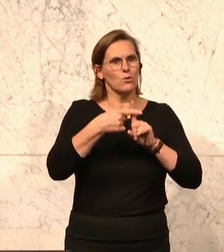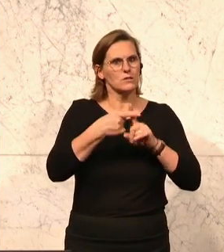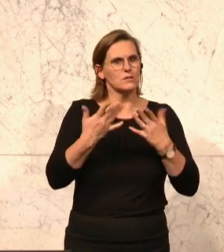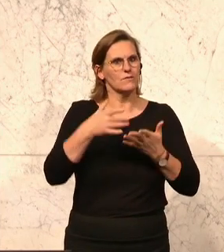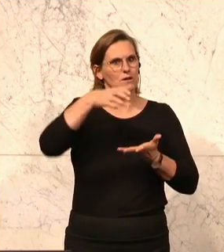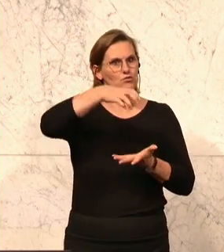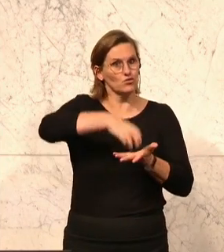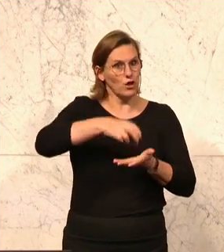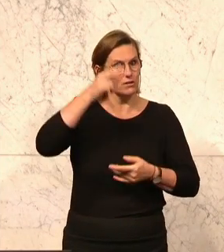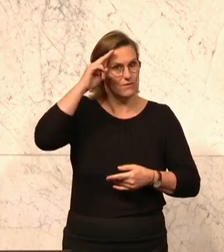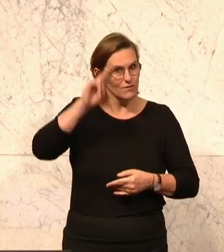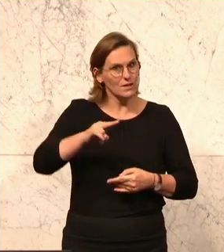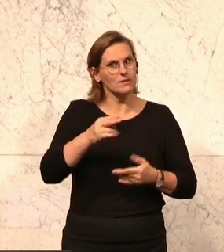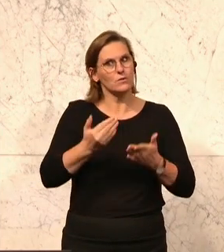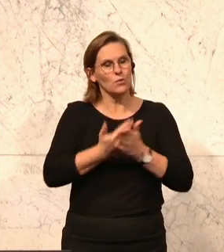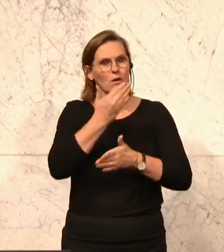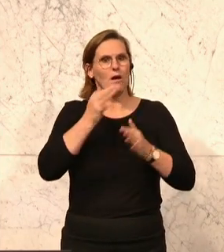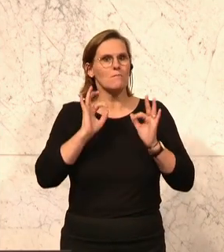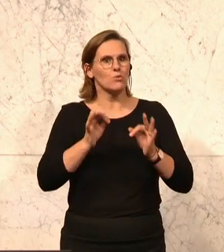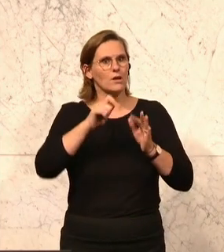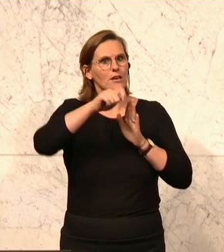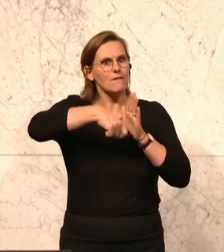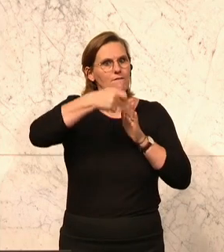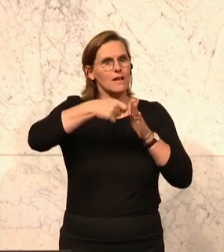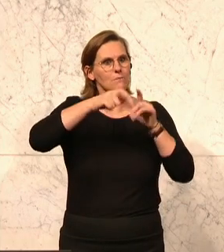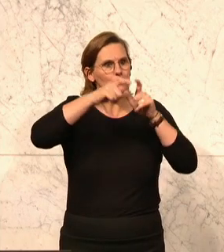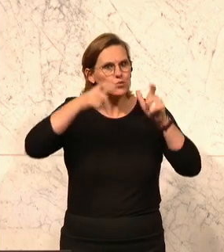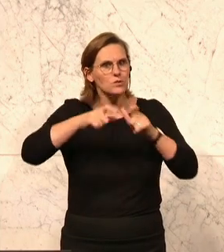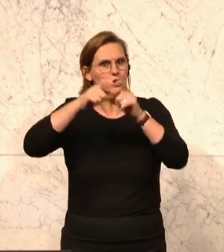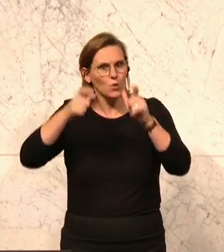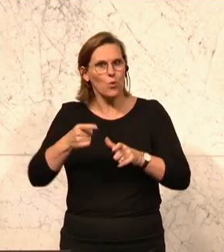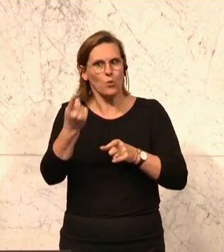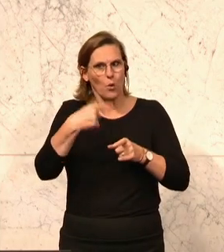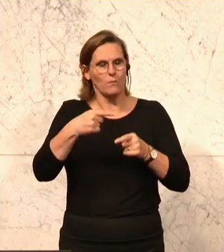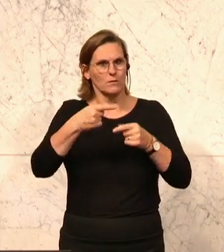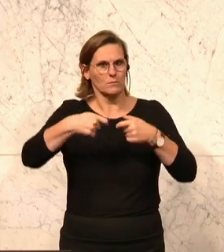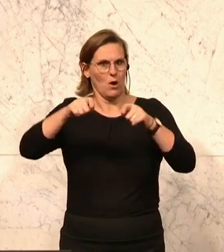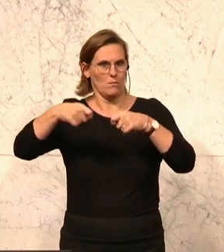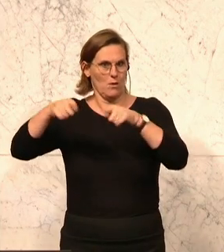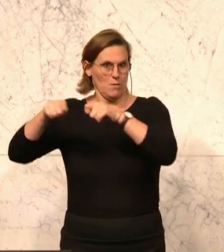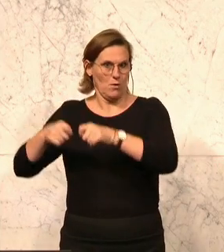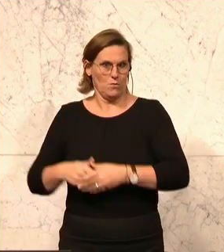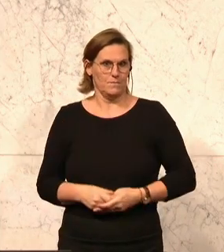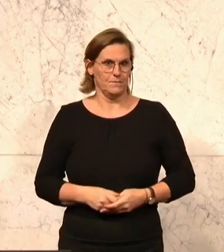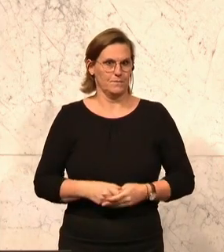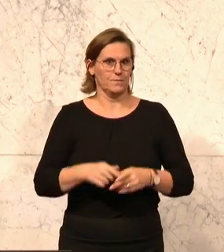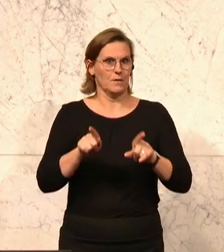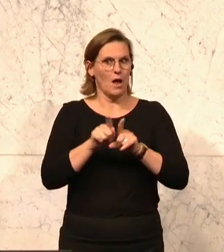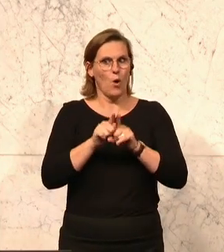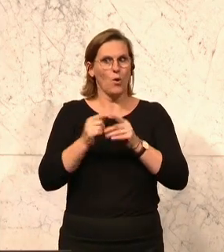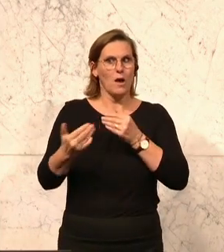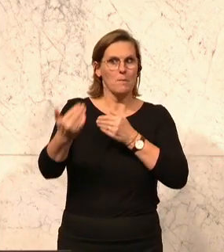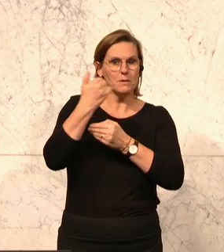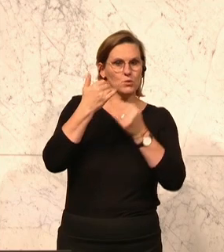Stadt Wien neue und modernste Filmstudios entstehen werden. Auch wenn die Besucherzahlen in